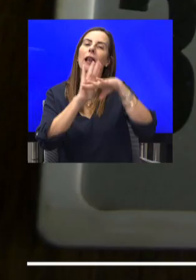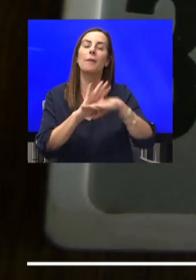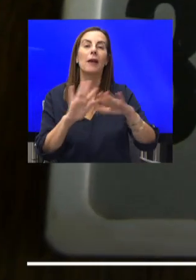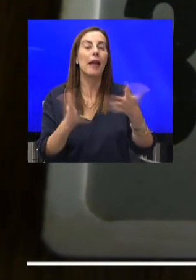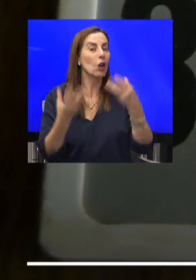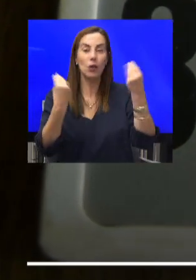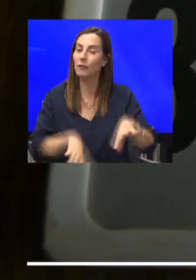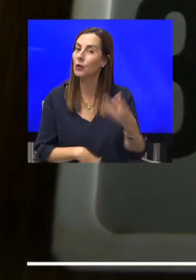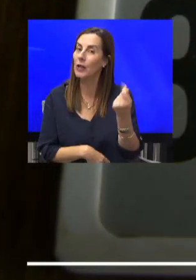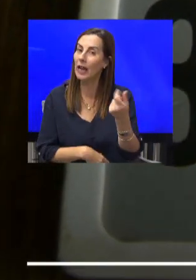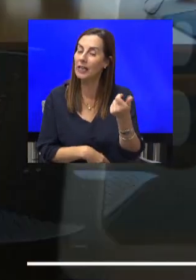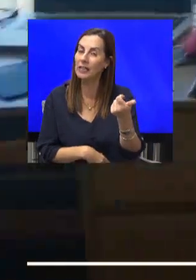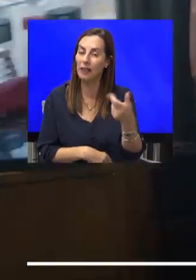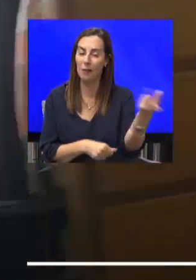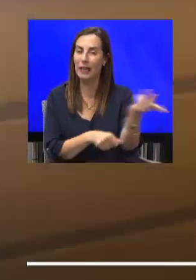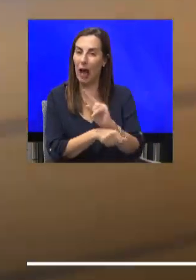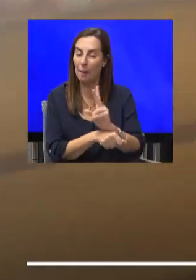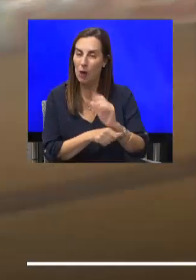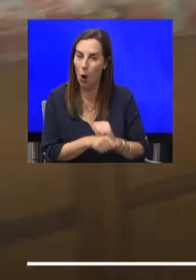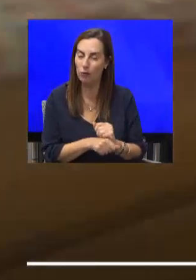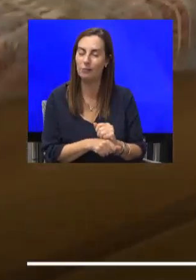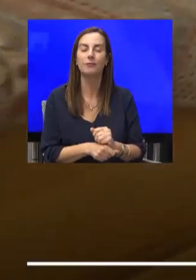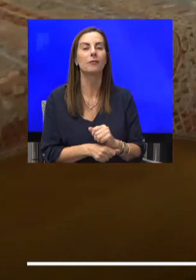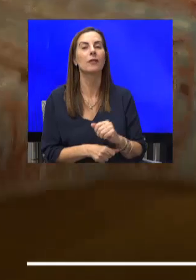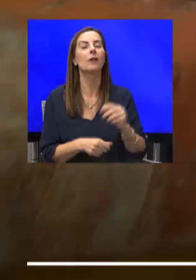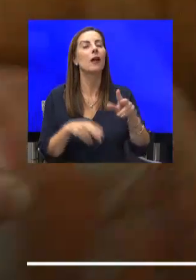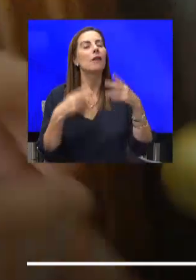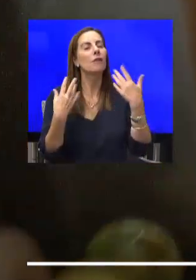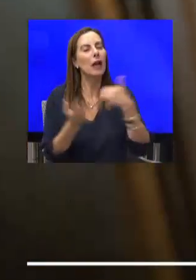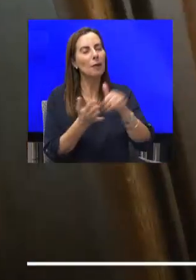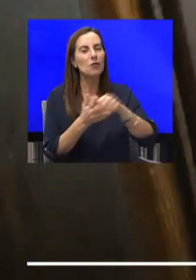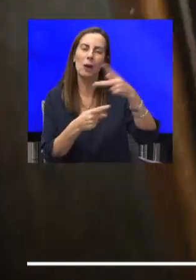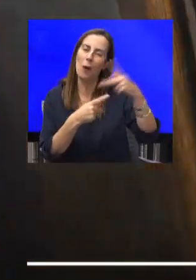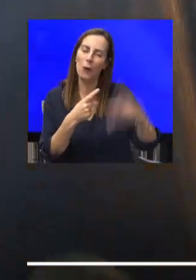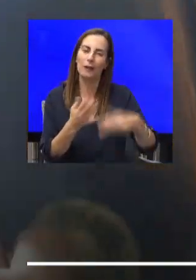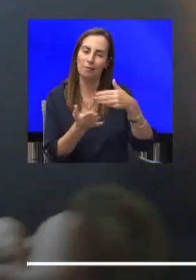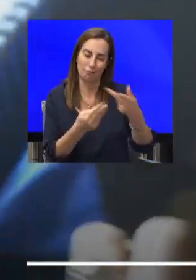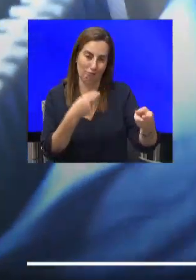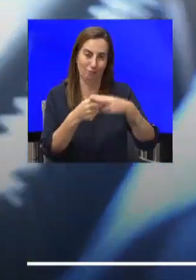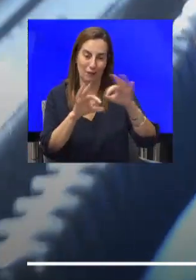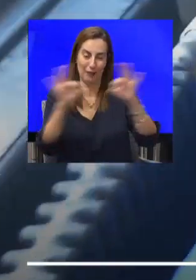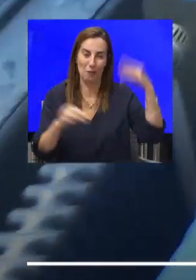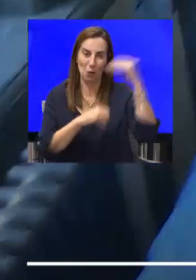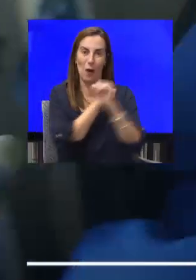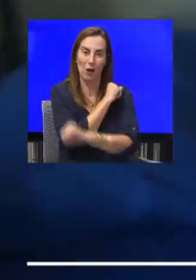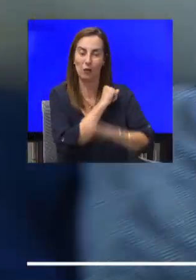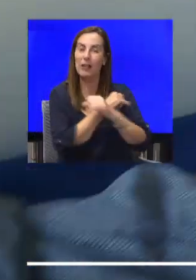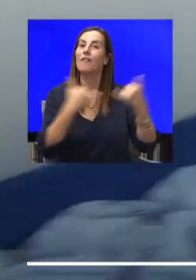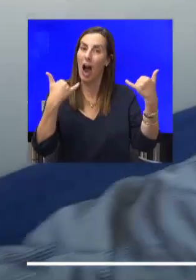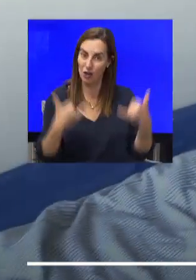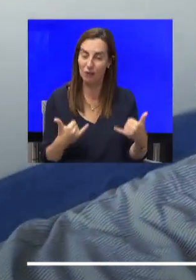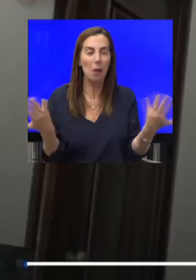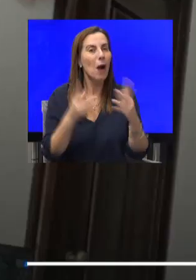בתרמיות פירמידה, וגם נמשיך עם הפרויקט שלנו לקראת פתיחת שנת הלימודים האקדמיים. והפעם, מה קורה באוניברסיטה